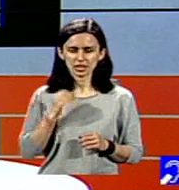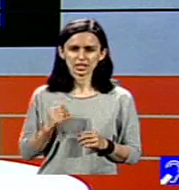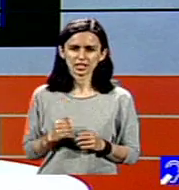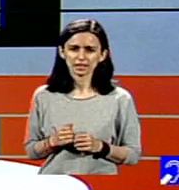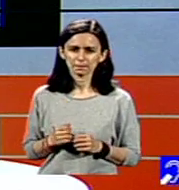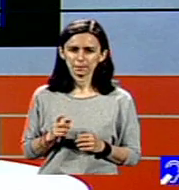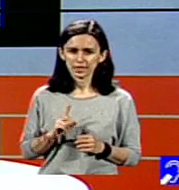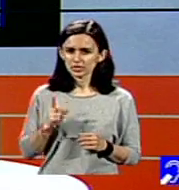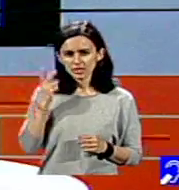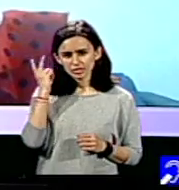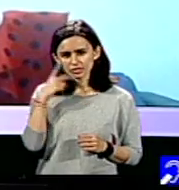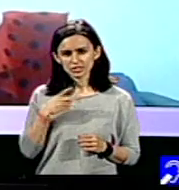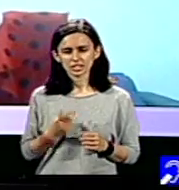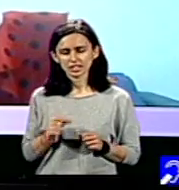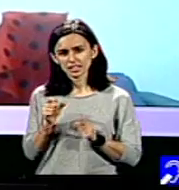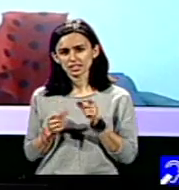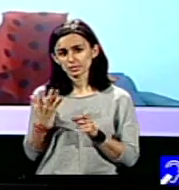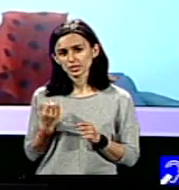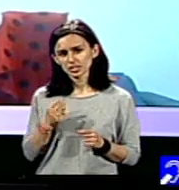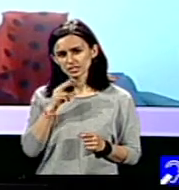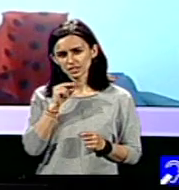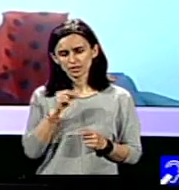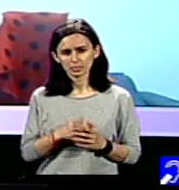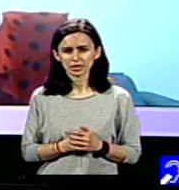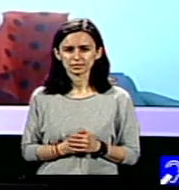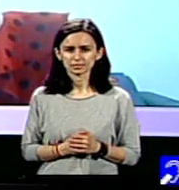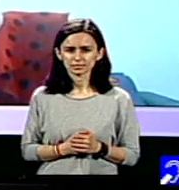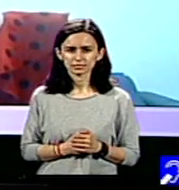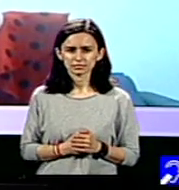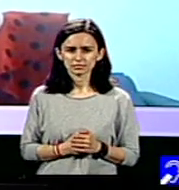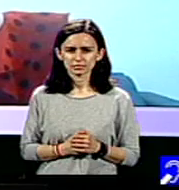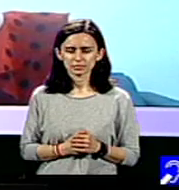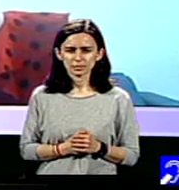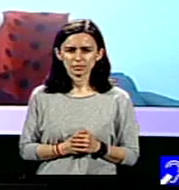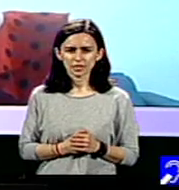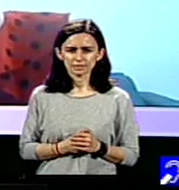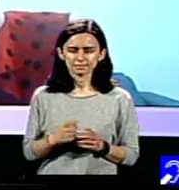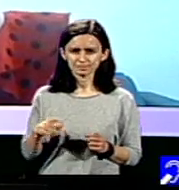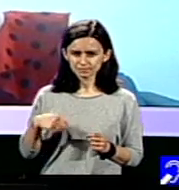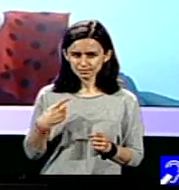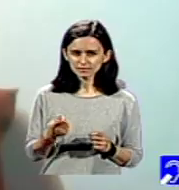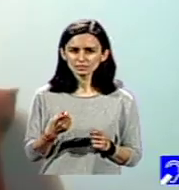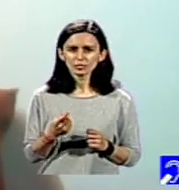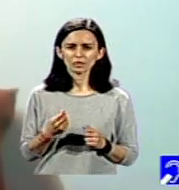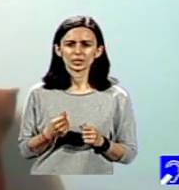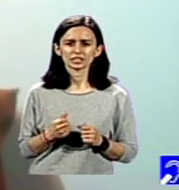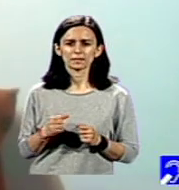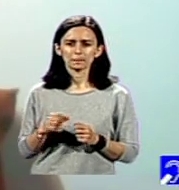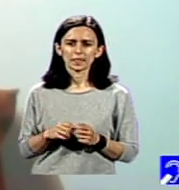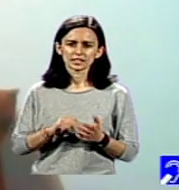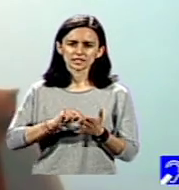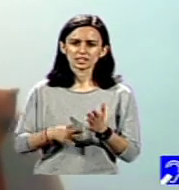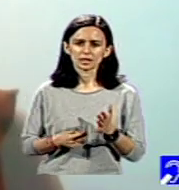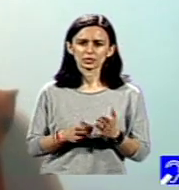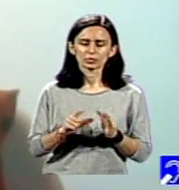chiar nu pot să înțeleg la ce se referă. Este vorba despre faptul că urmează să se adopte o nouă lege în acest